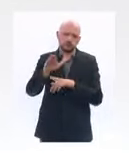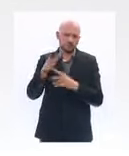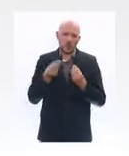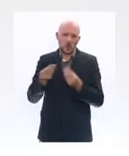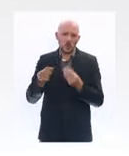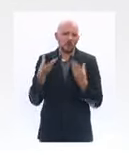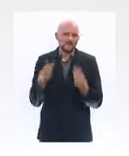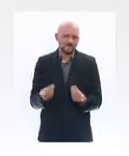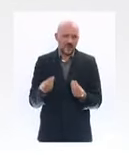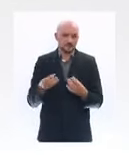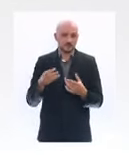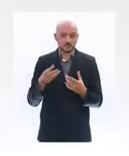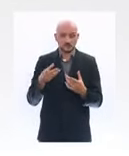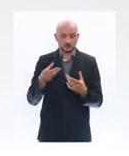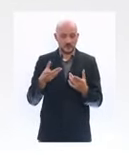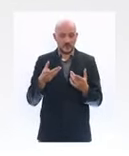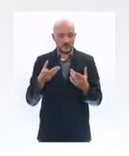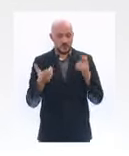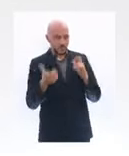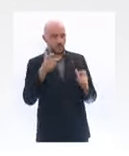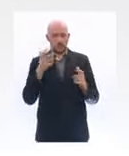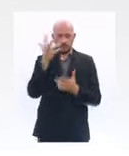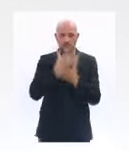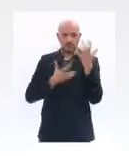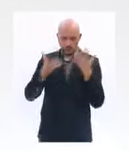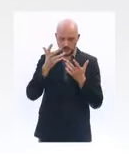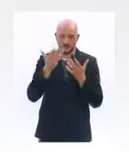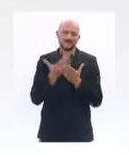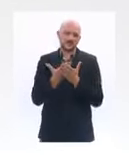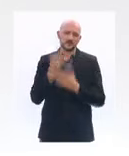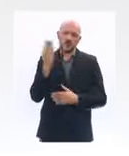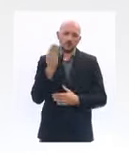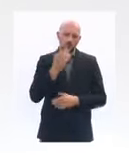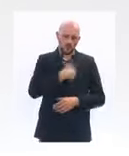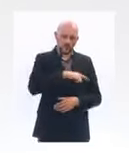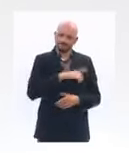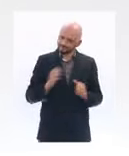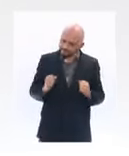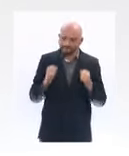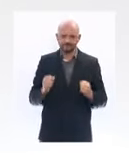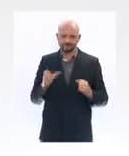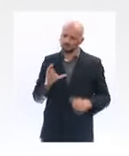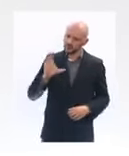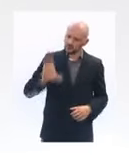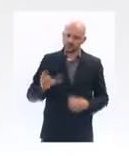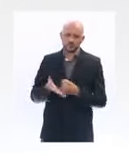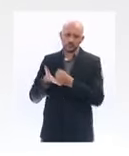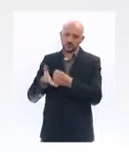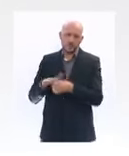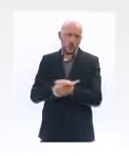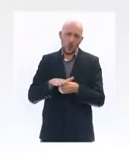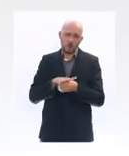climat d'incertitude et qu'elles ont besoin de notre soutien total, financier et moral.